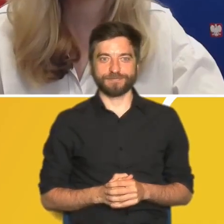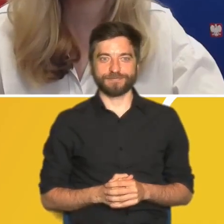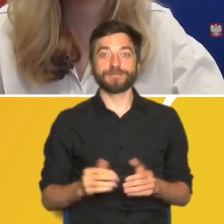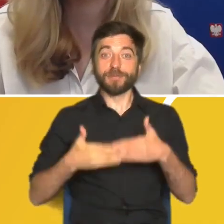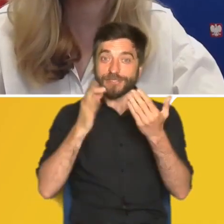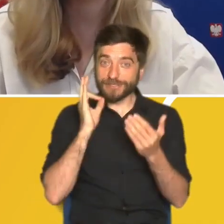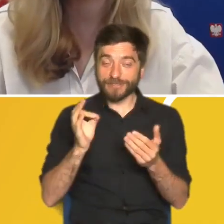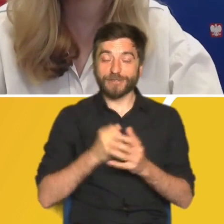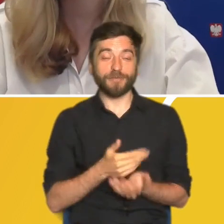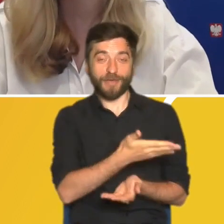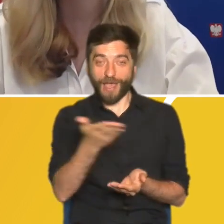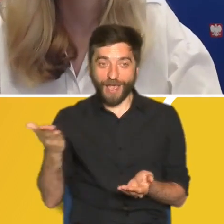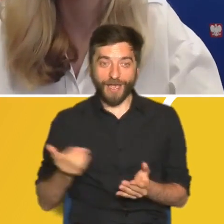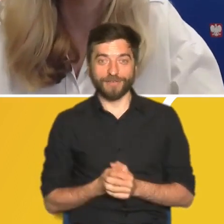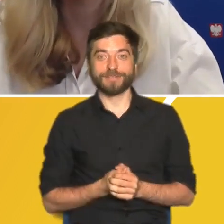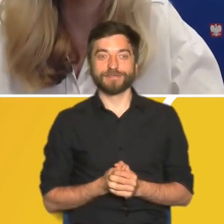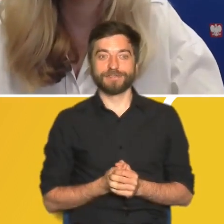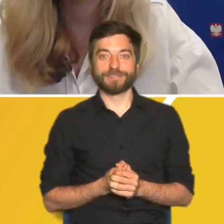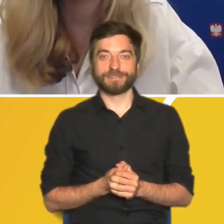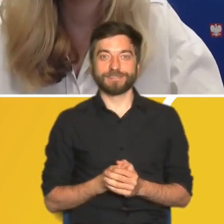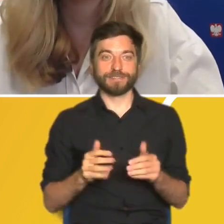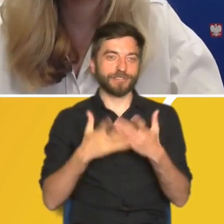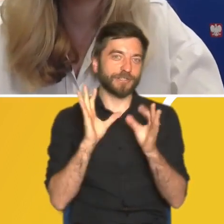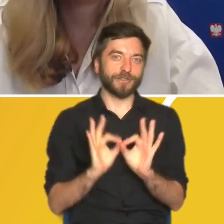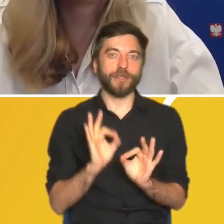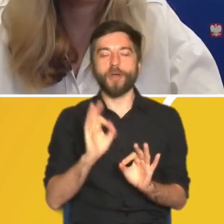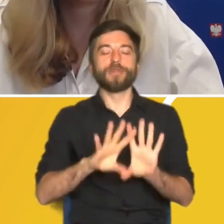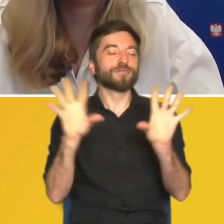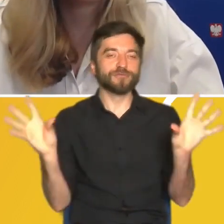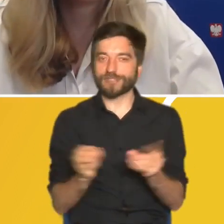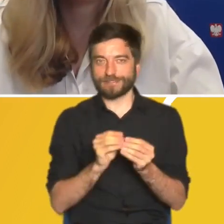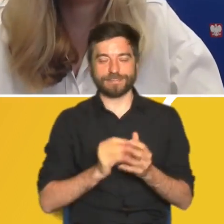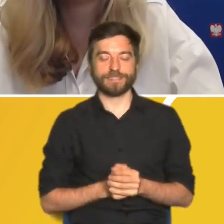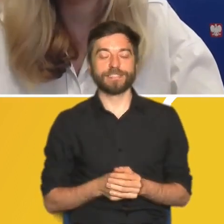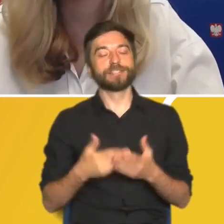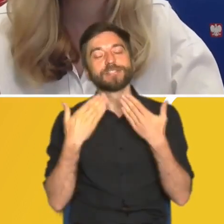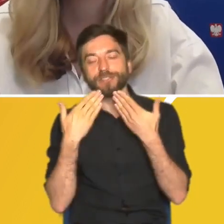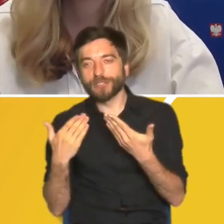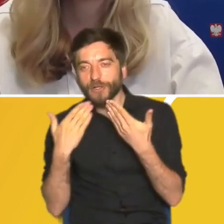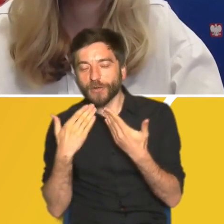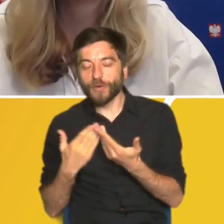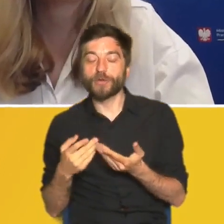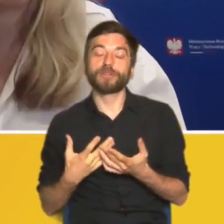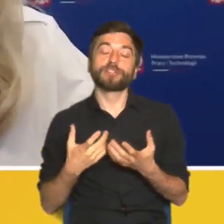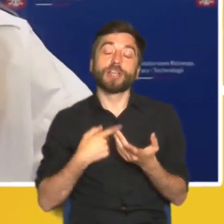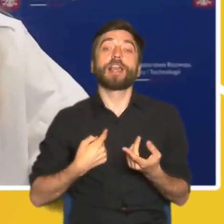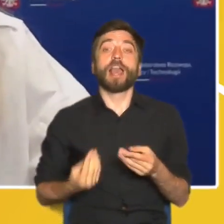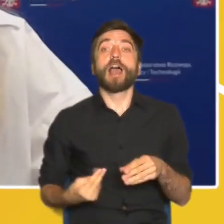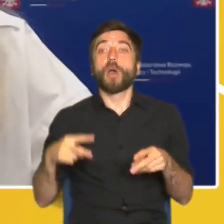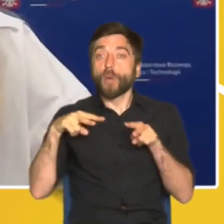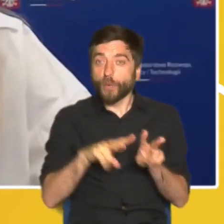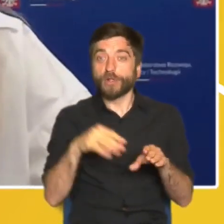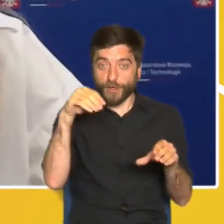Dzień dobry Państwu, dzień dobry wszystkim. Bardzo Państwu dziękuję za możliwość udziału w